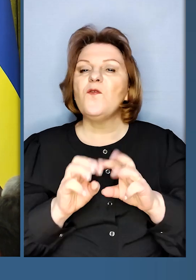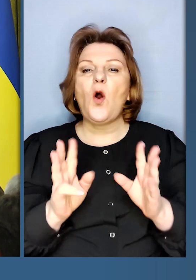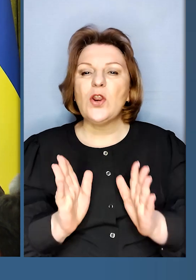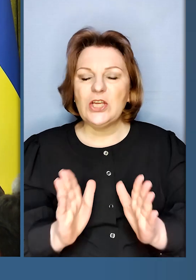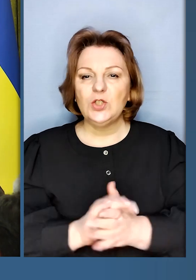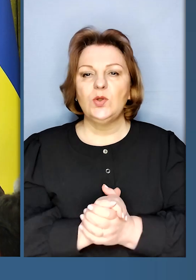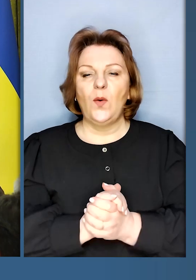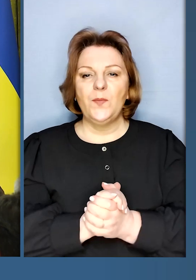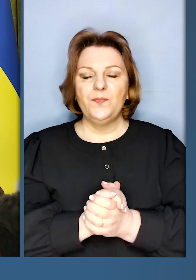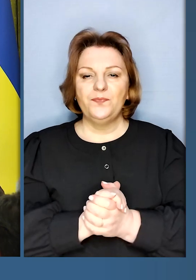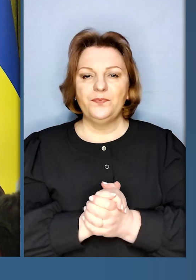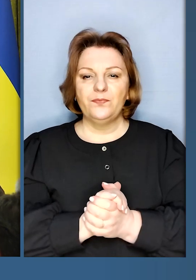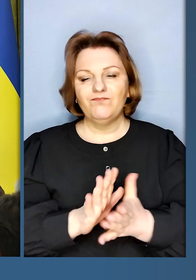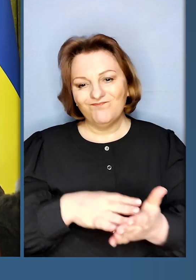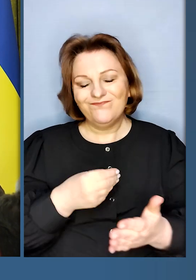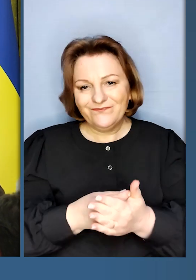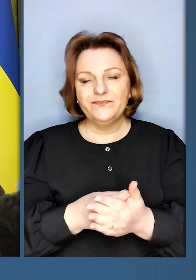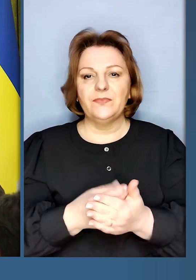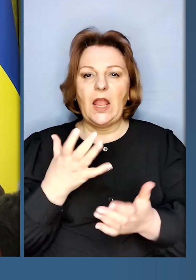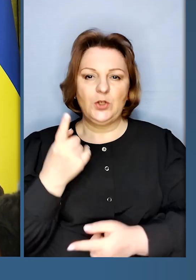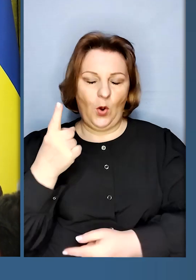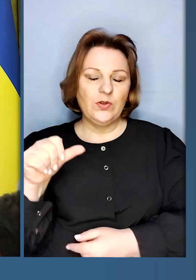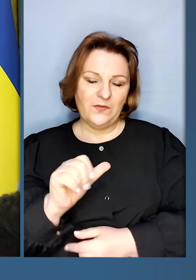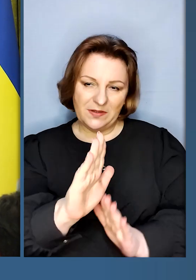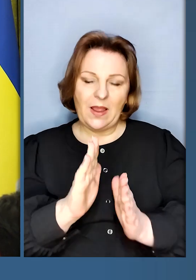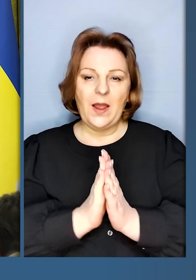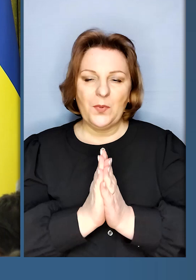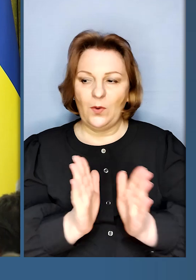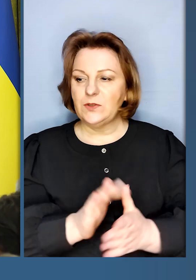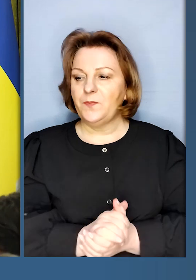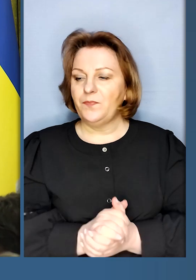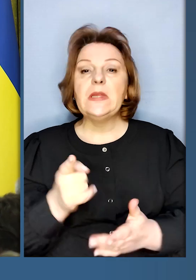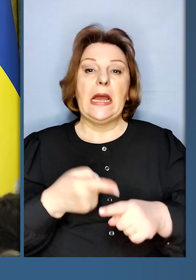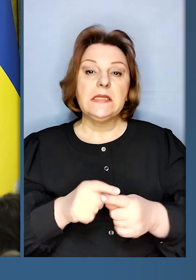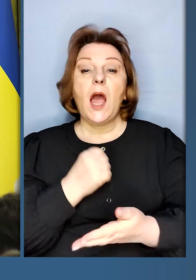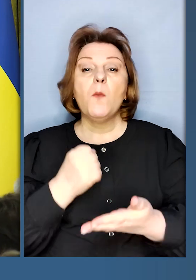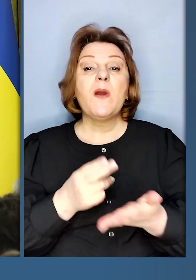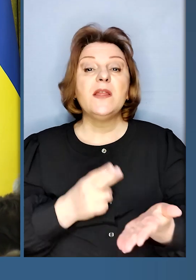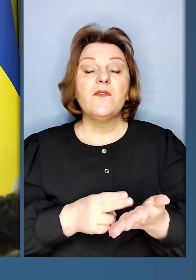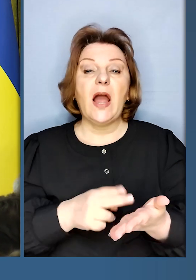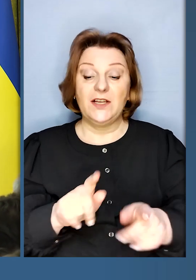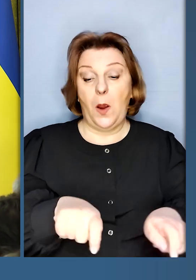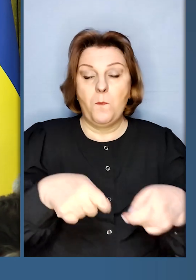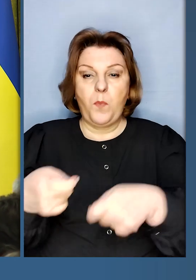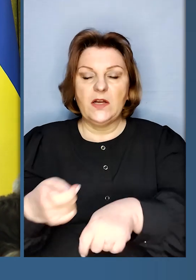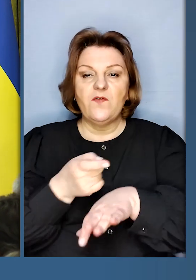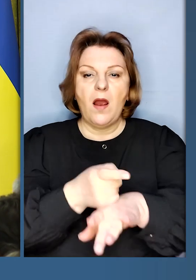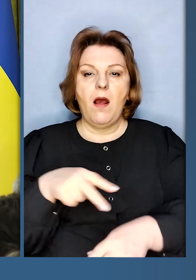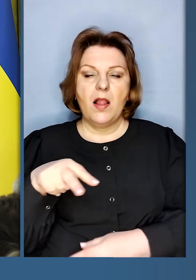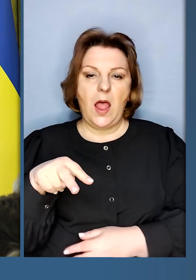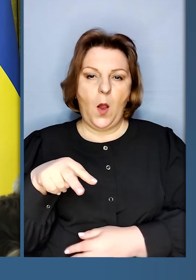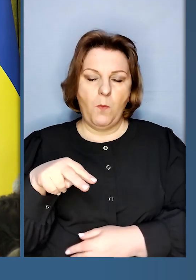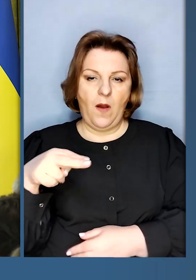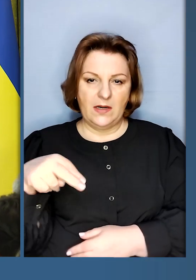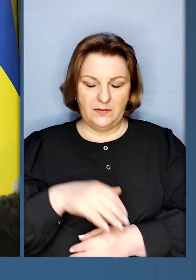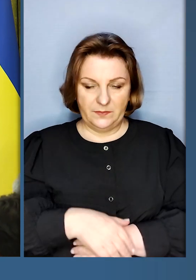символічно, ще одну хвилинку, прошу, це підтвердження цієї передачі